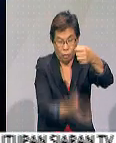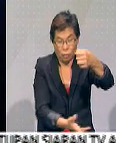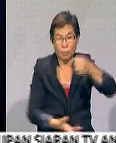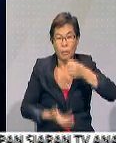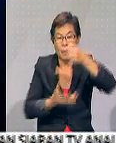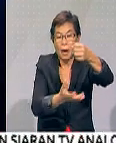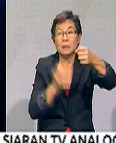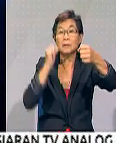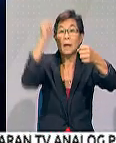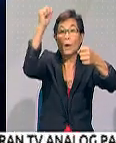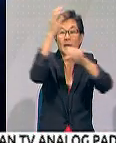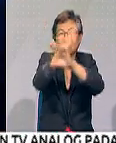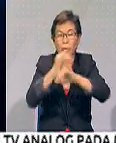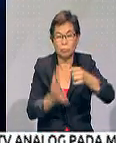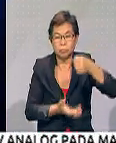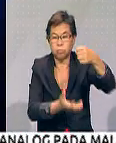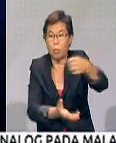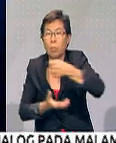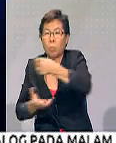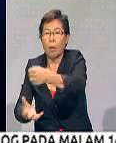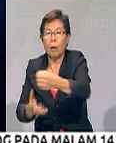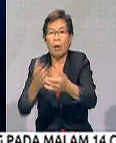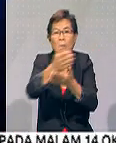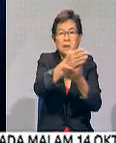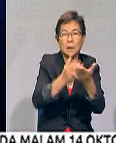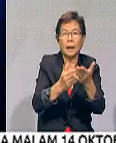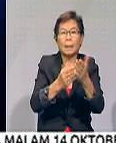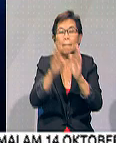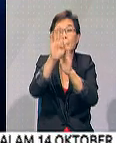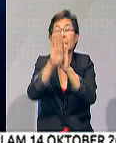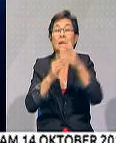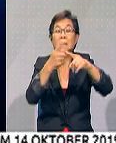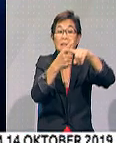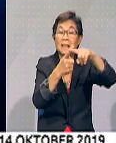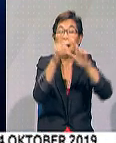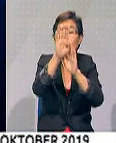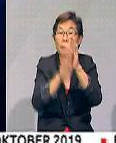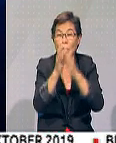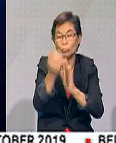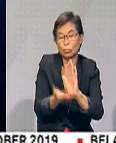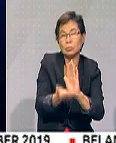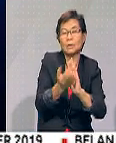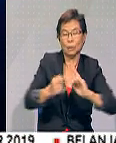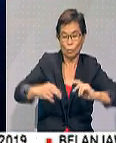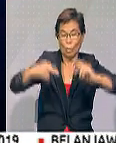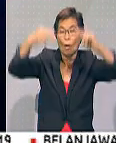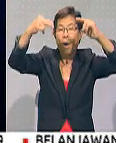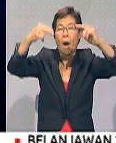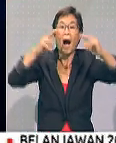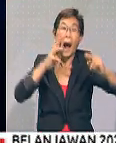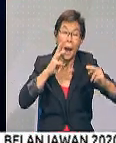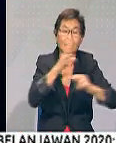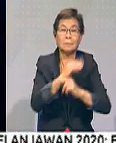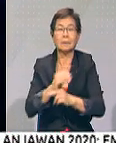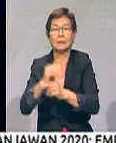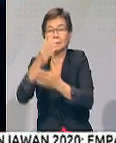diberi kepada Sabah dan Sarawak ada menyangkau setengah bilion ini kan untuk meningkatkan taraf air dan juga